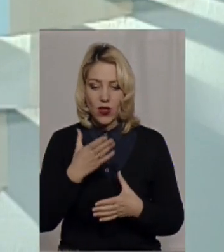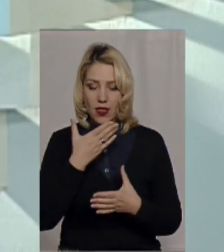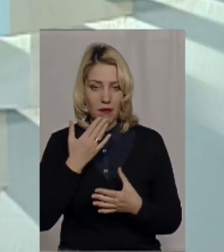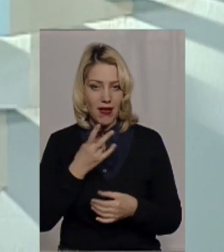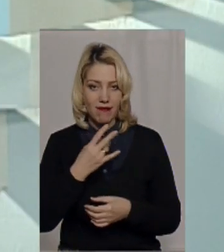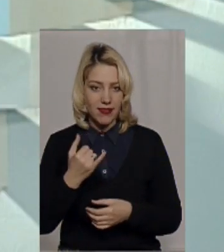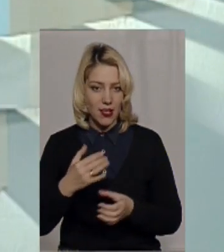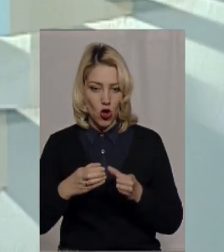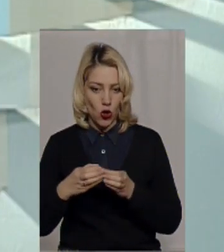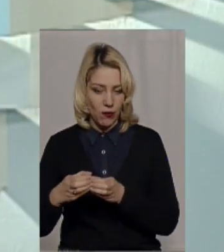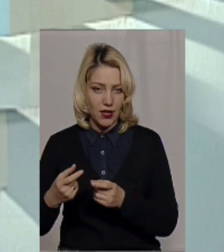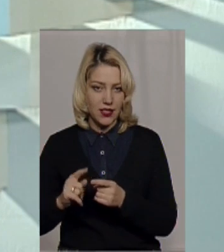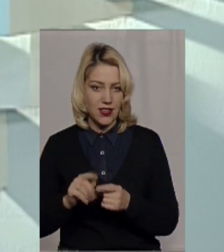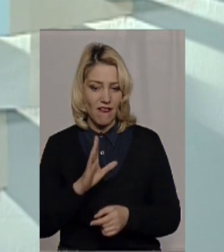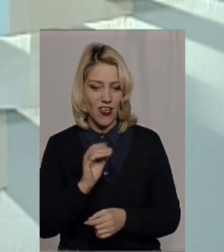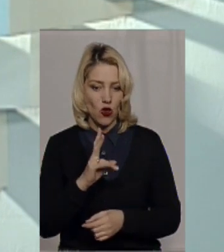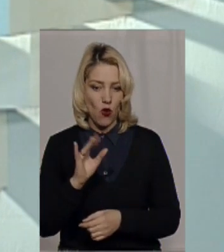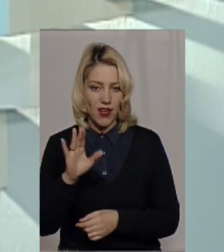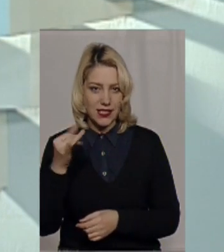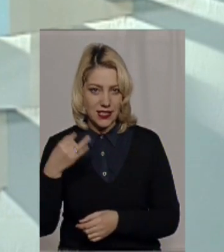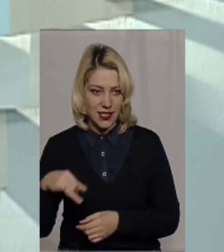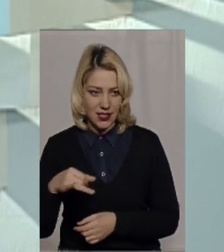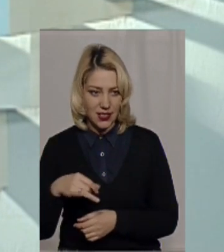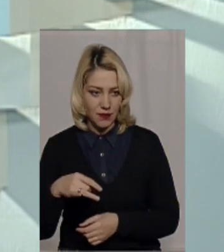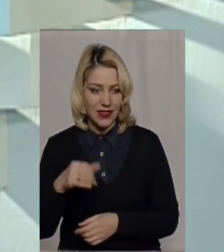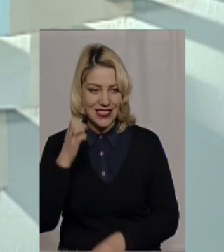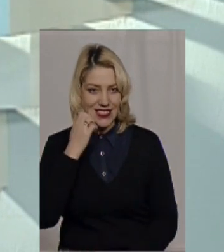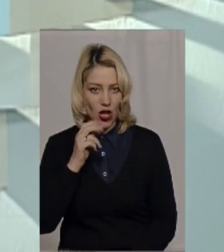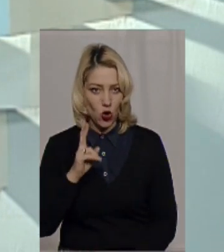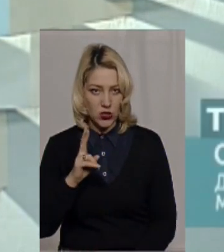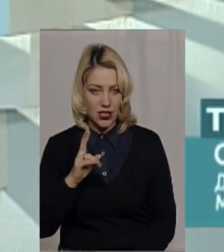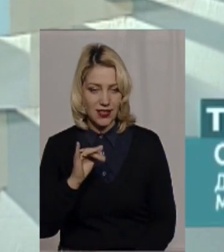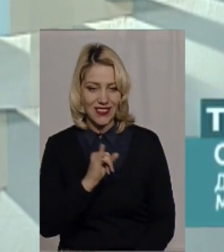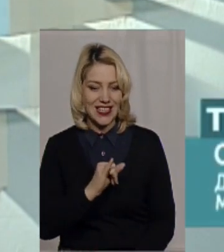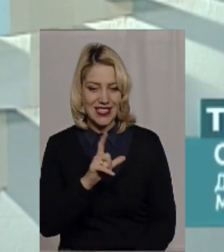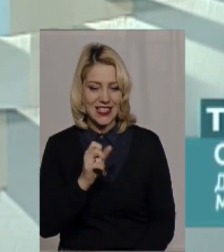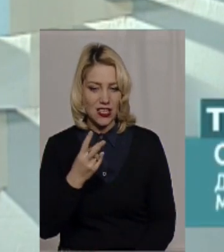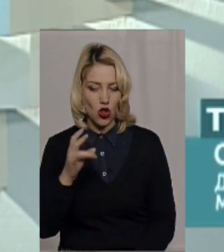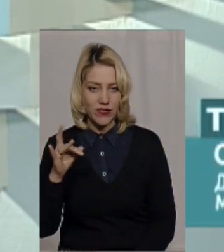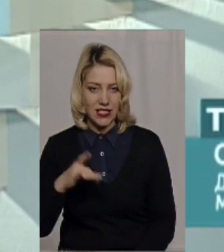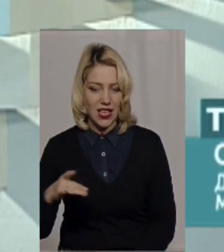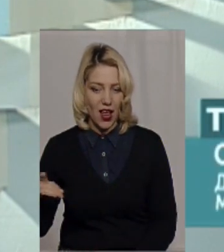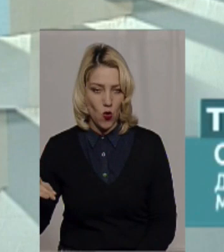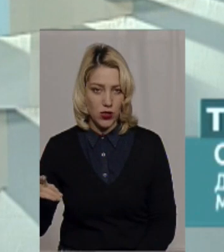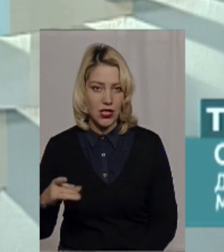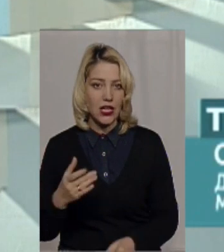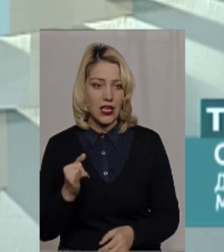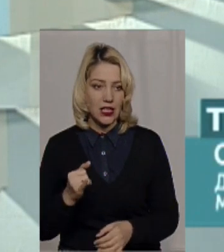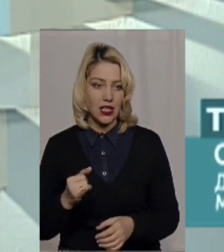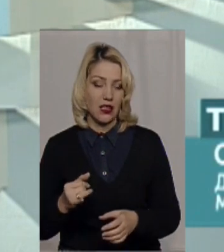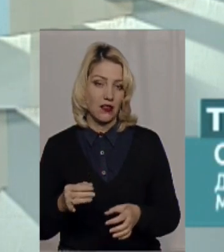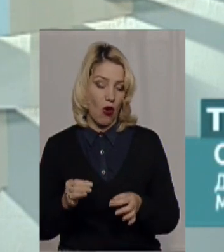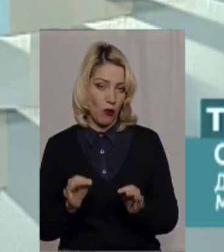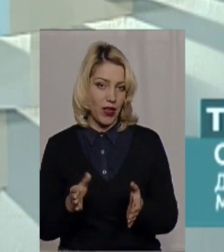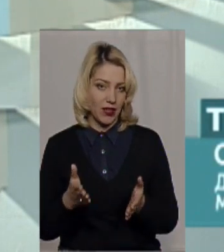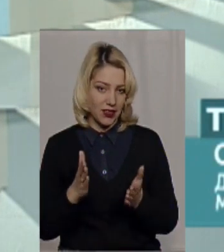громади. Це Віньковецький, Староконстантинівський і Зясловський райони. І, ну, об